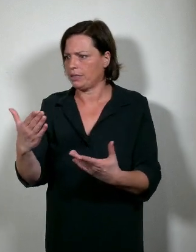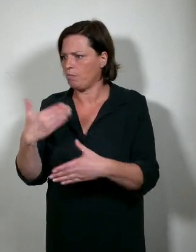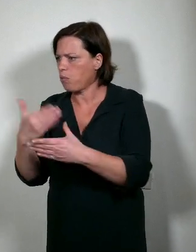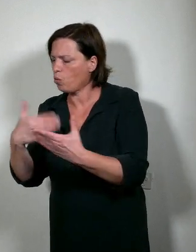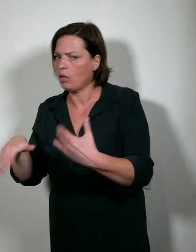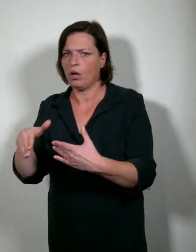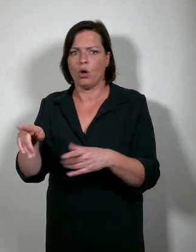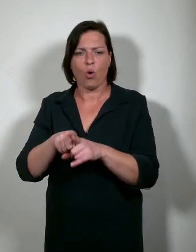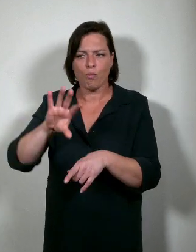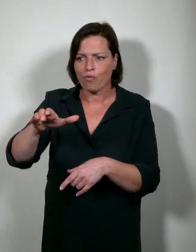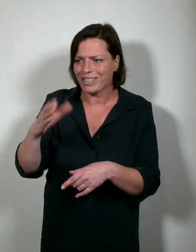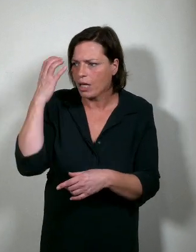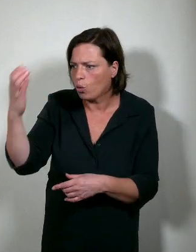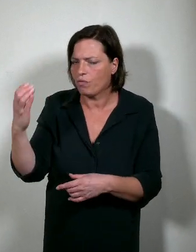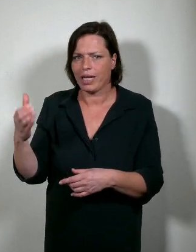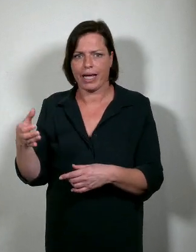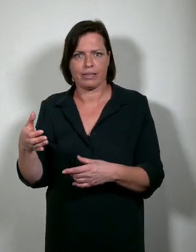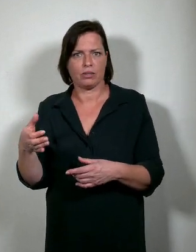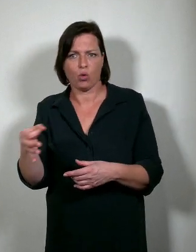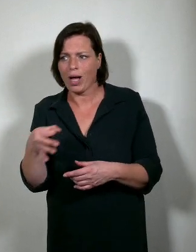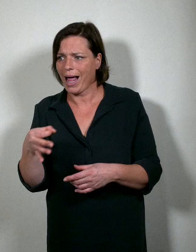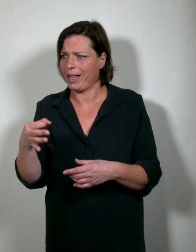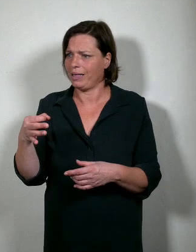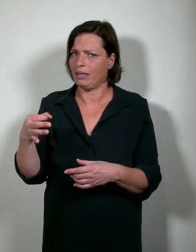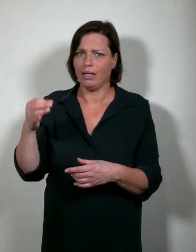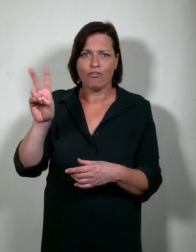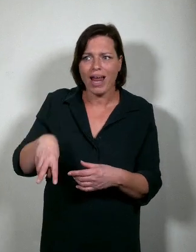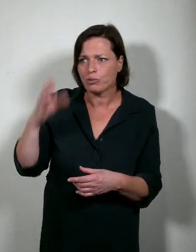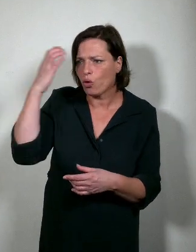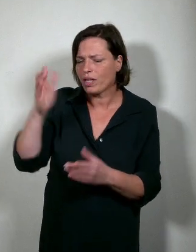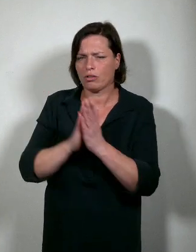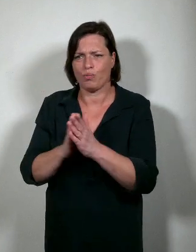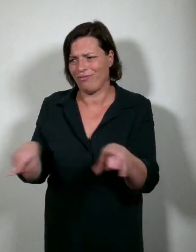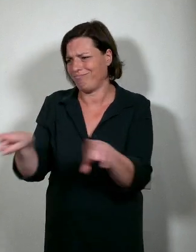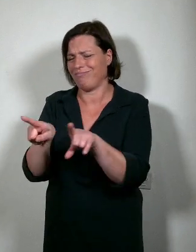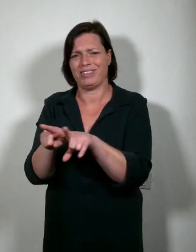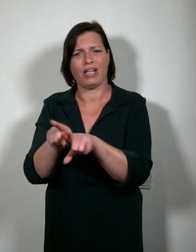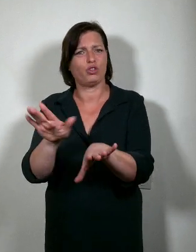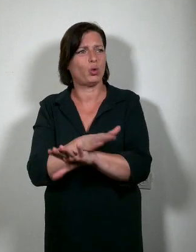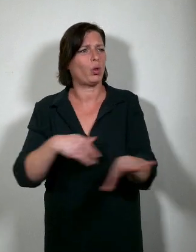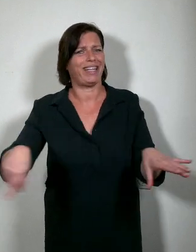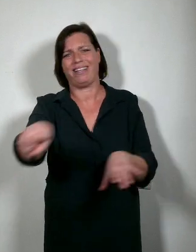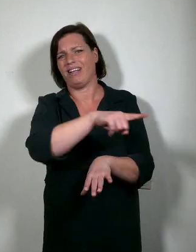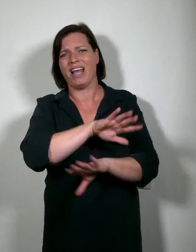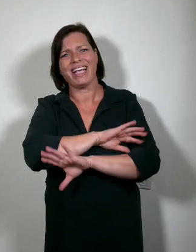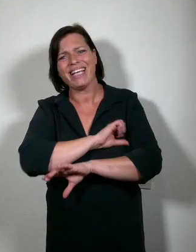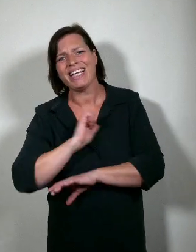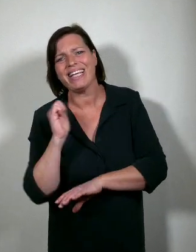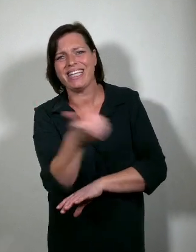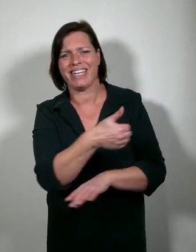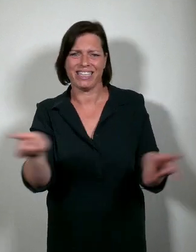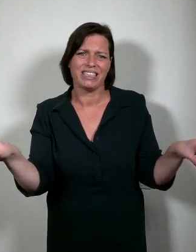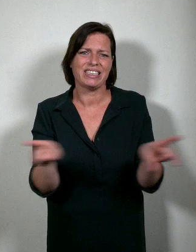en de provinciale overheid op om hetzelfde te doen. Alsjeblieft, trek mee aan die kar.